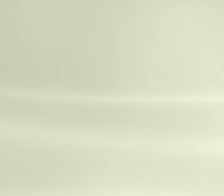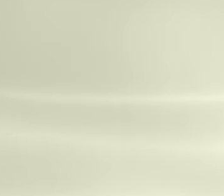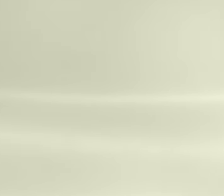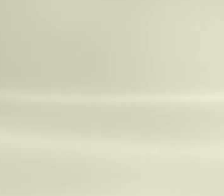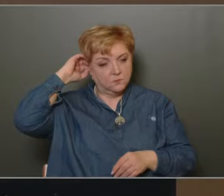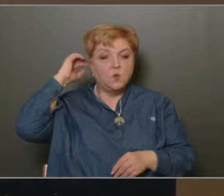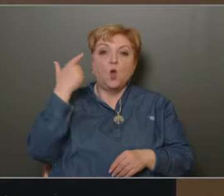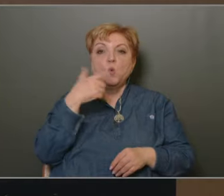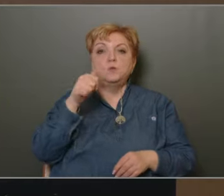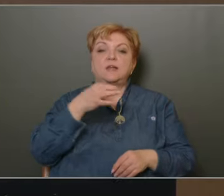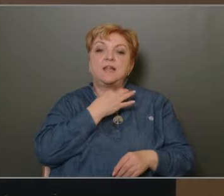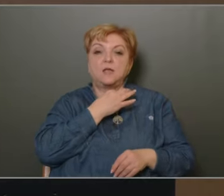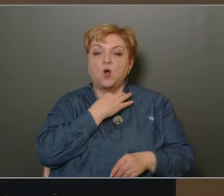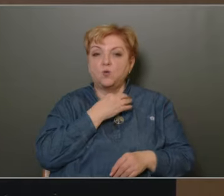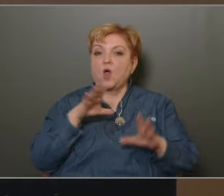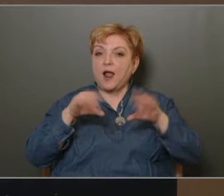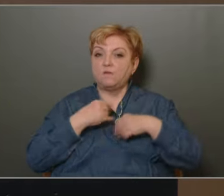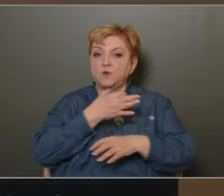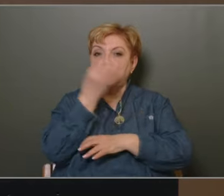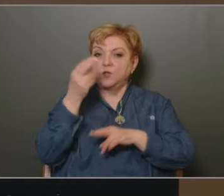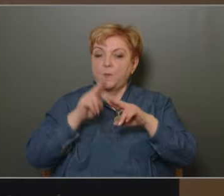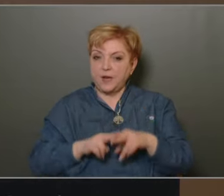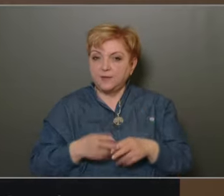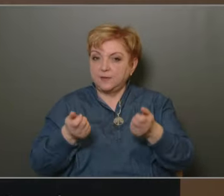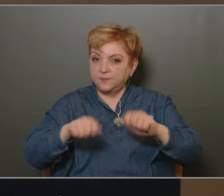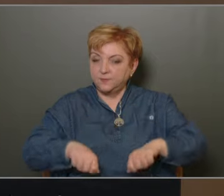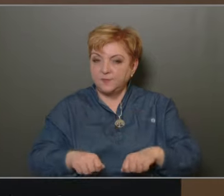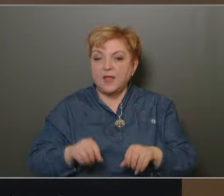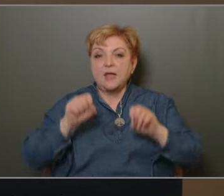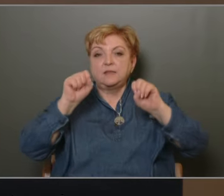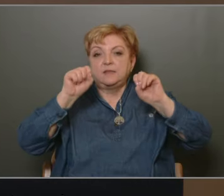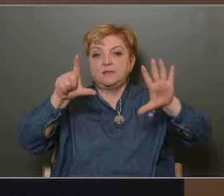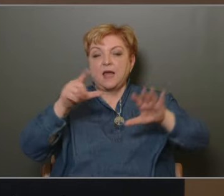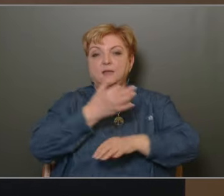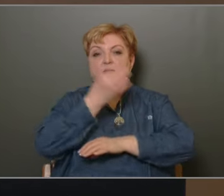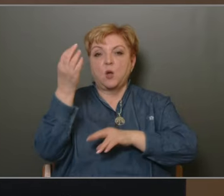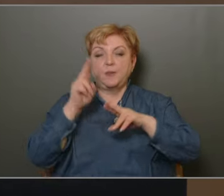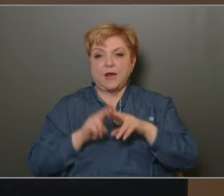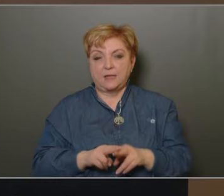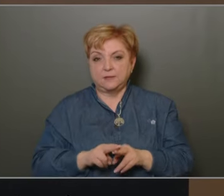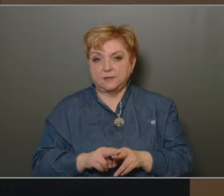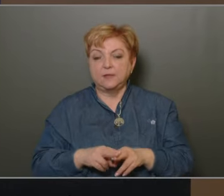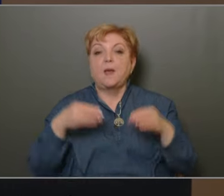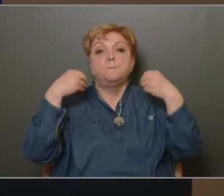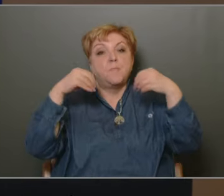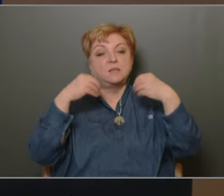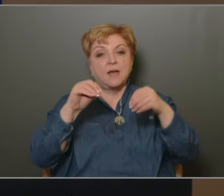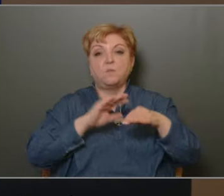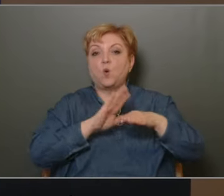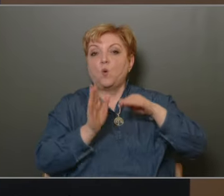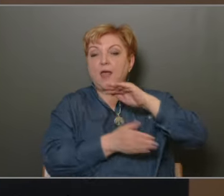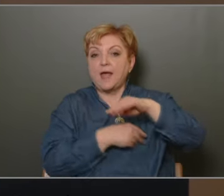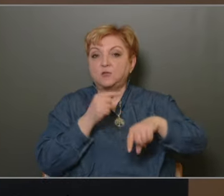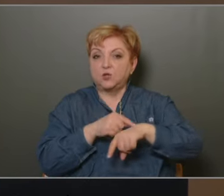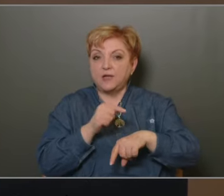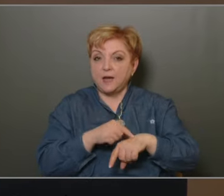megoldásáról szóló tájékoztatót napirendet lezártam. Tárgyaljuk 17. napirendünket beszámolók